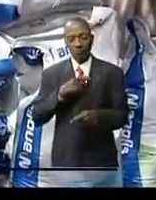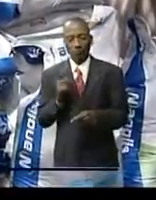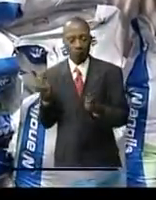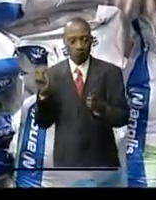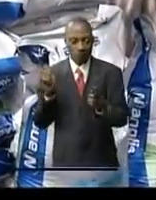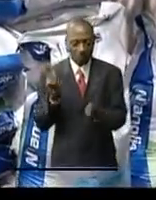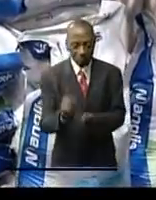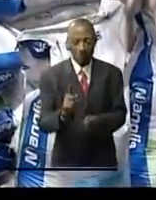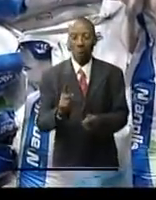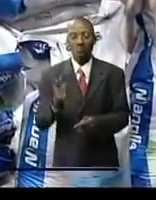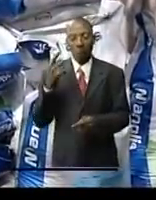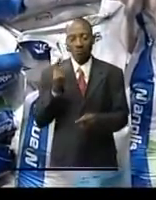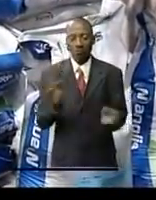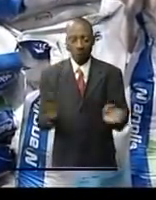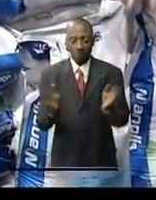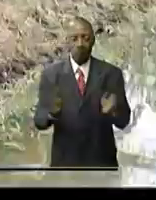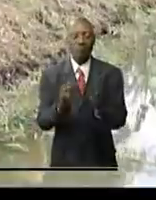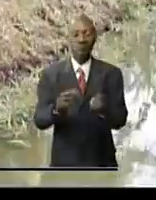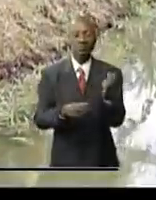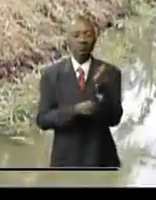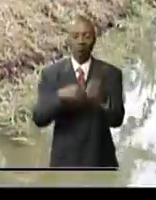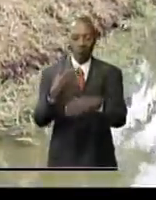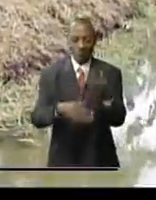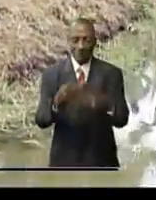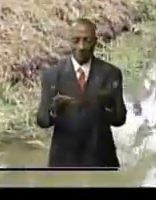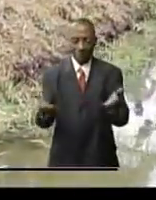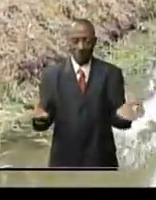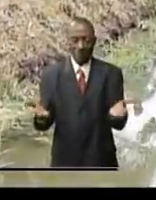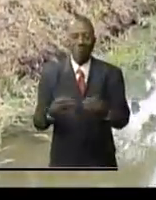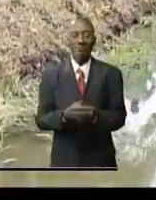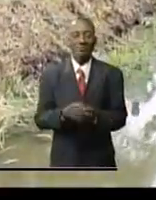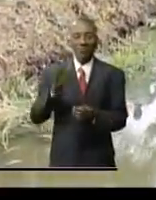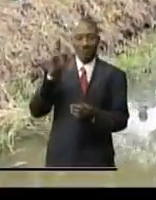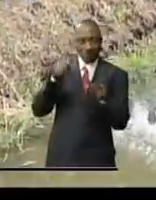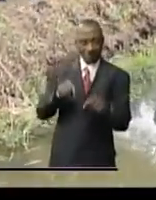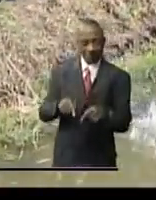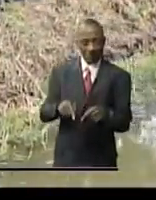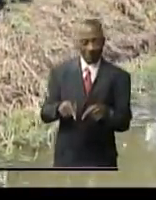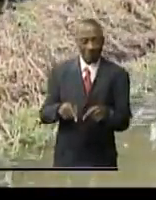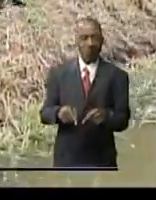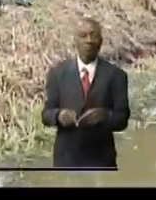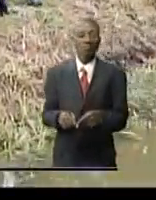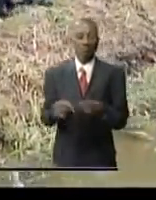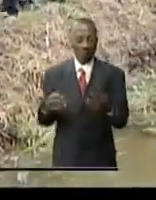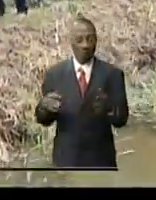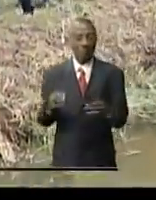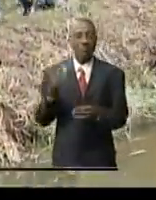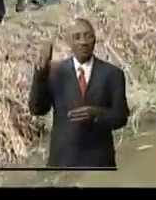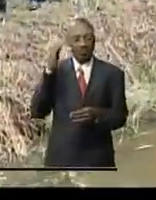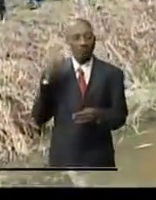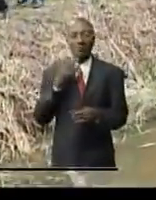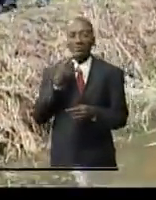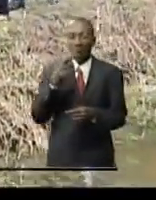renverser la tendance. Après Kinshasa le ministre Adrien Boukele a confirmé la volonté du gouvernement